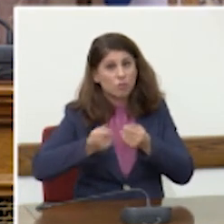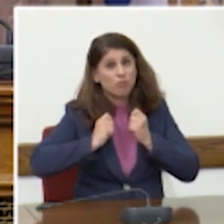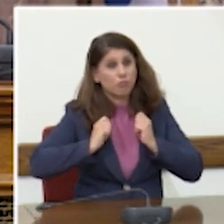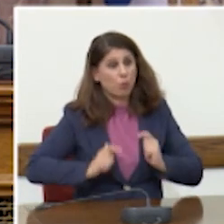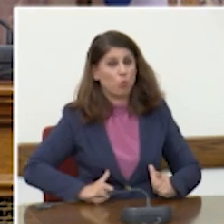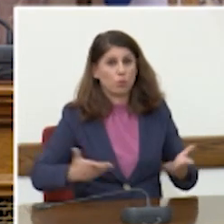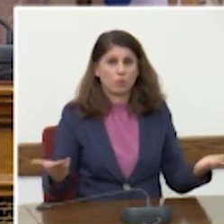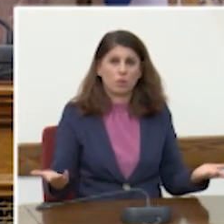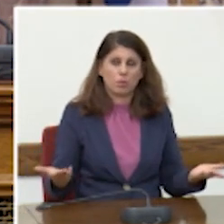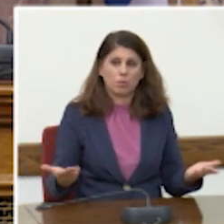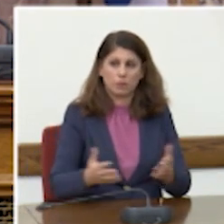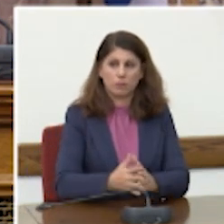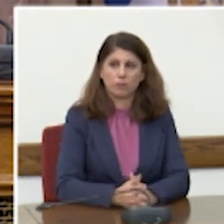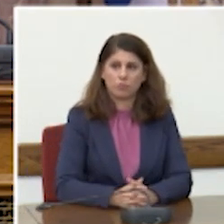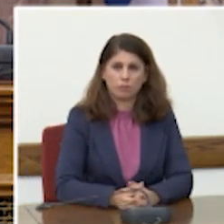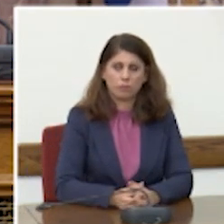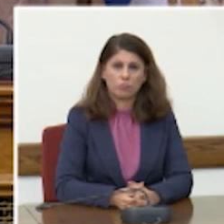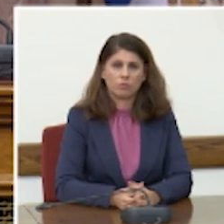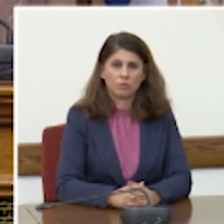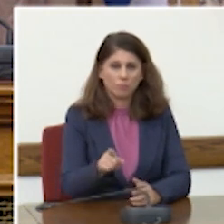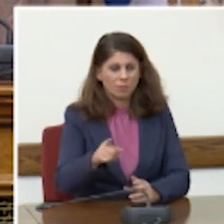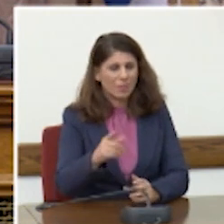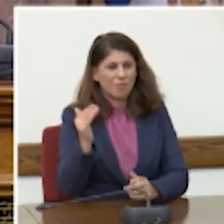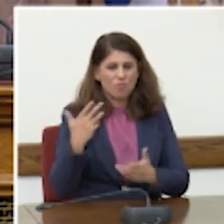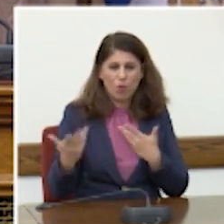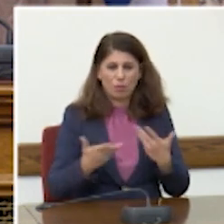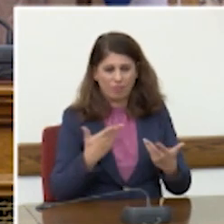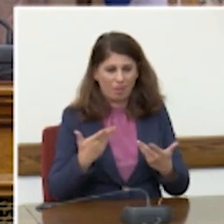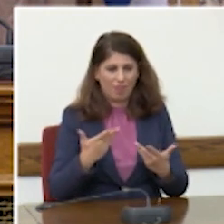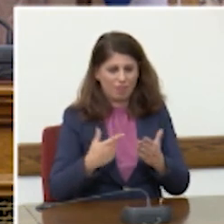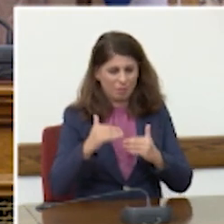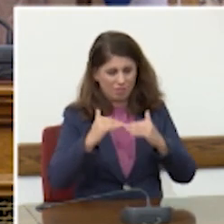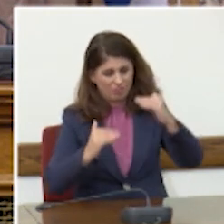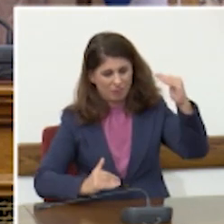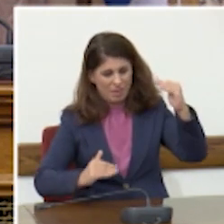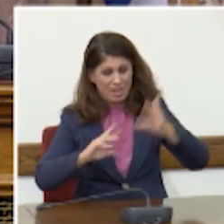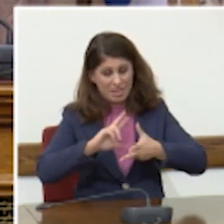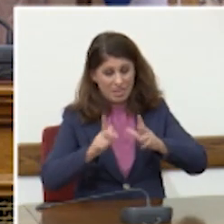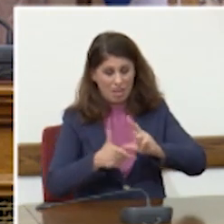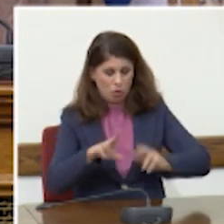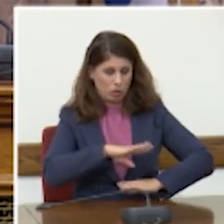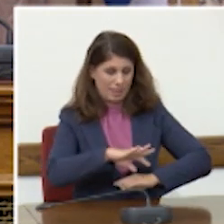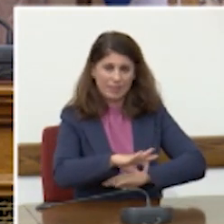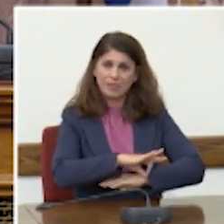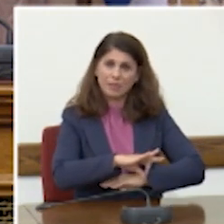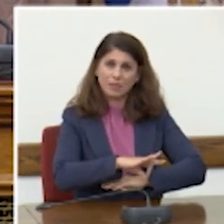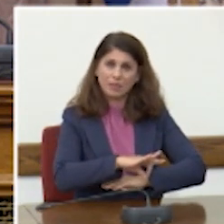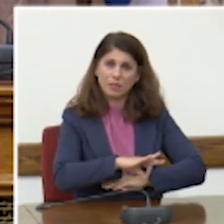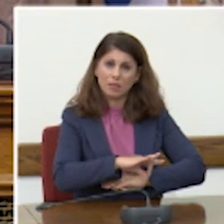Σύγχρονες εκφάνσεις ανισοτήτων που επαναφέρουν στο προσκήνιο τη γεωστρατηγική. Και πάνω απ' όλα